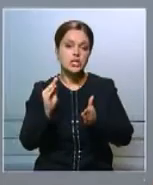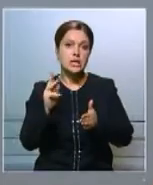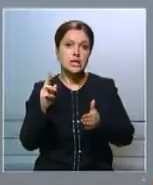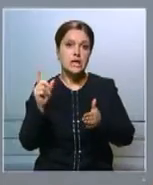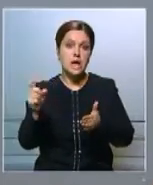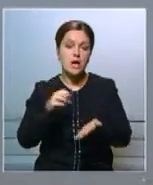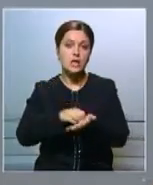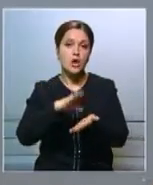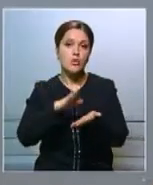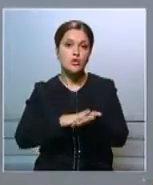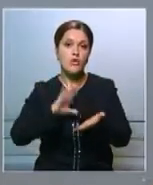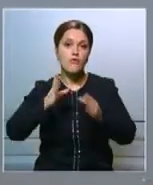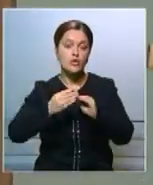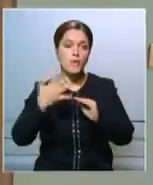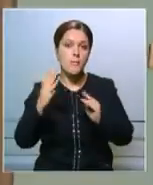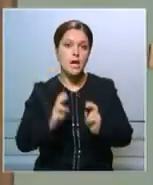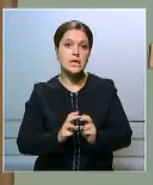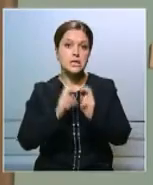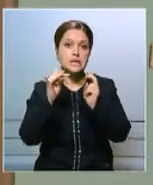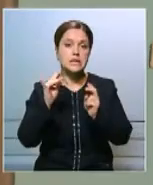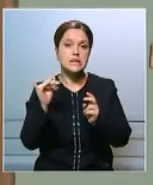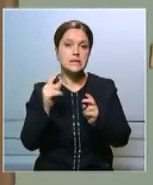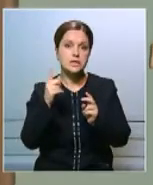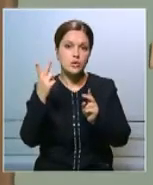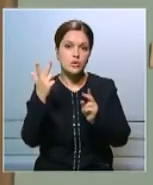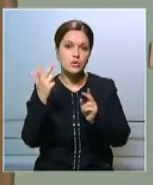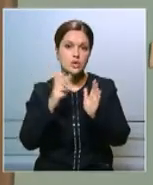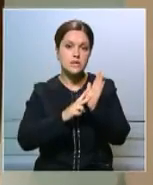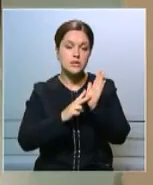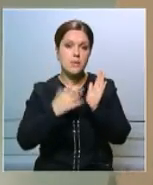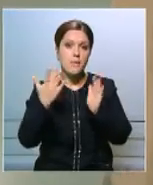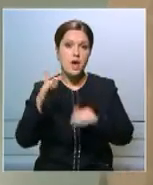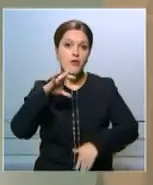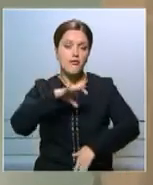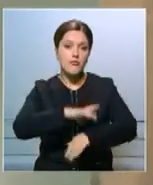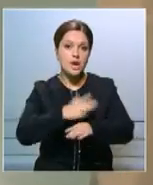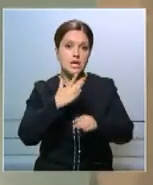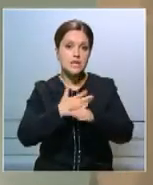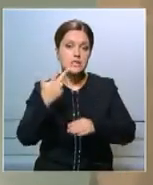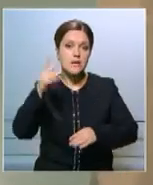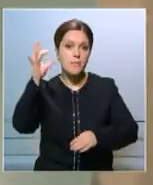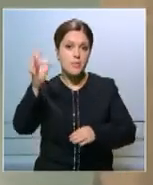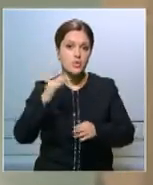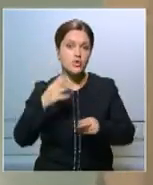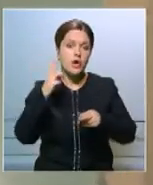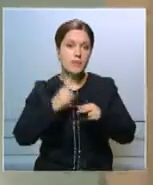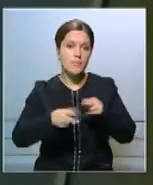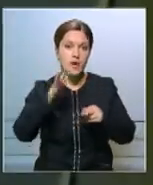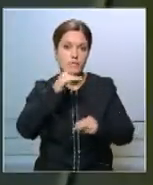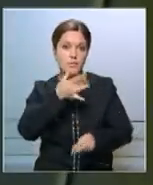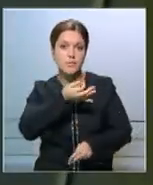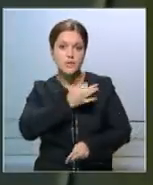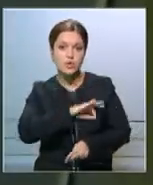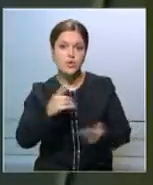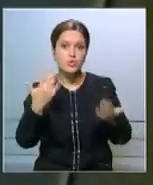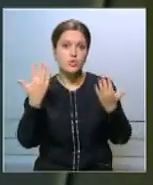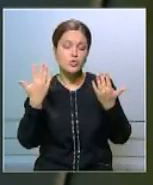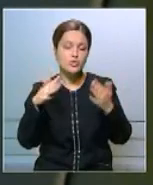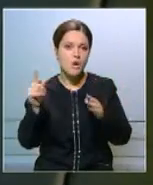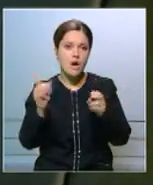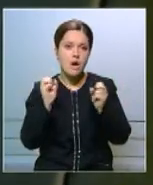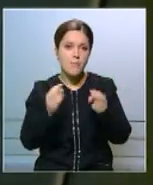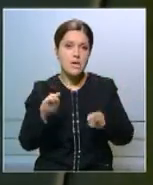На учете сейчас всего 50 лифтов из 375. Как выяснилось, у третьей стекли сроки эксплуатации уже